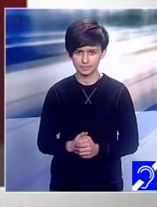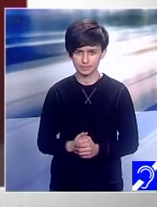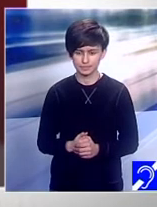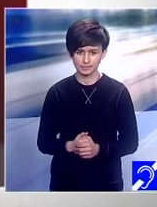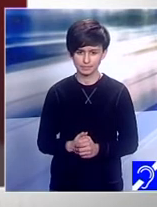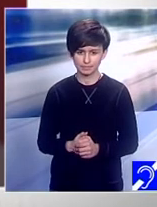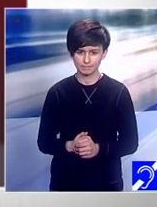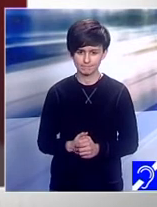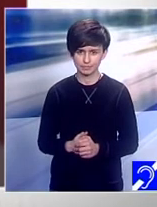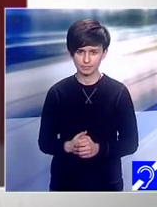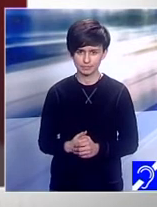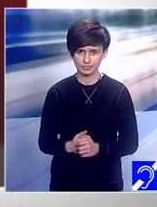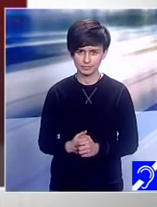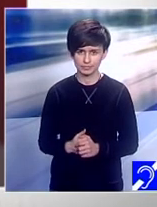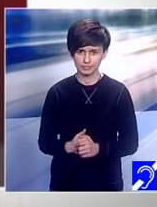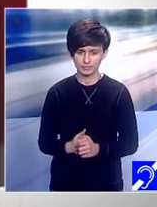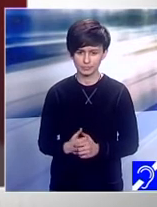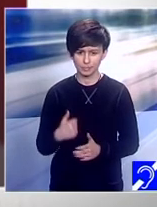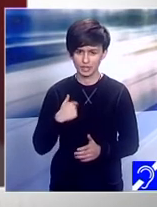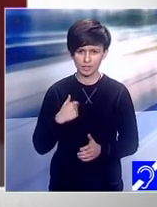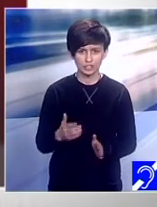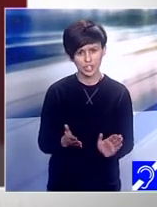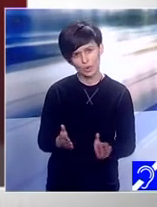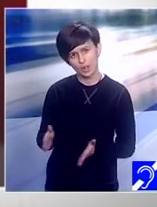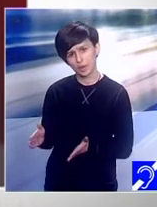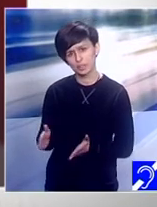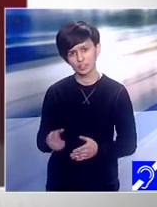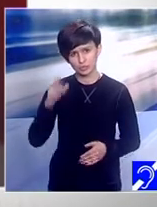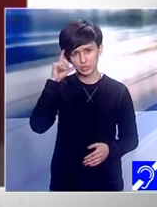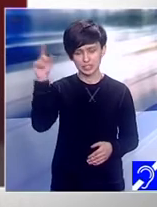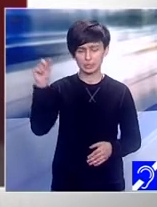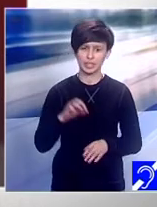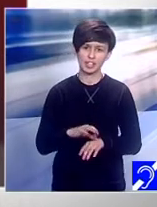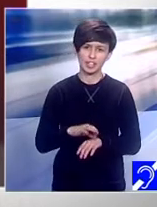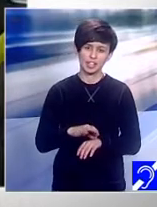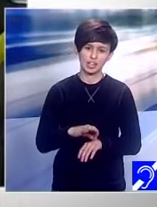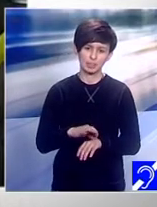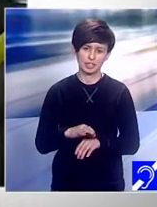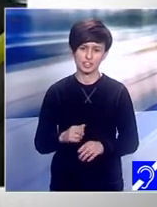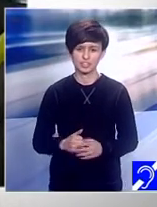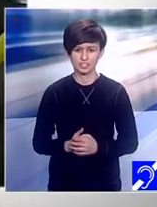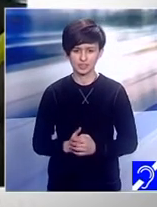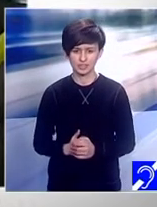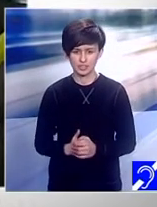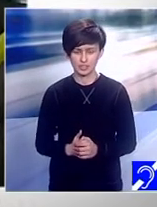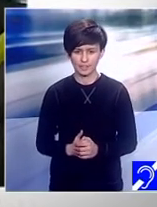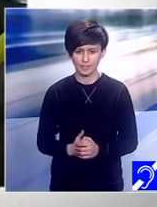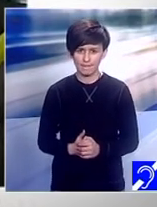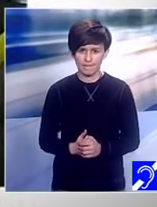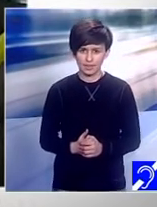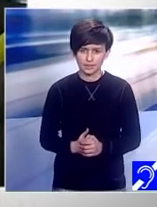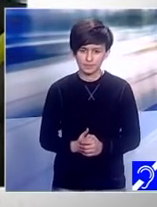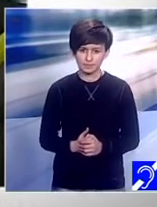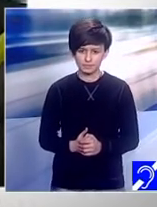cu copiii să îmblu pe la medici, știți? Să vedem cum sunt. Asta întâmplă acum